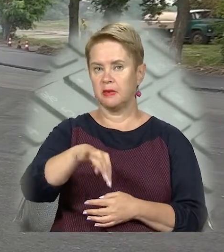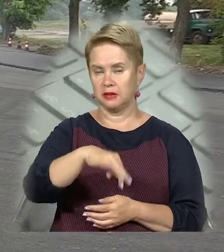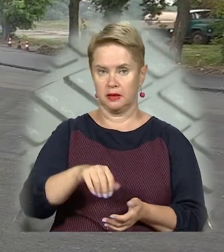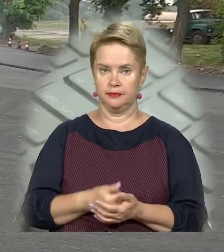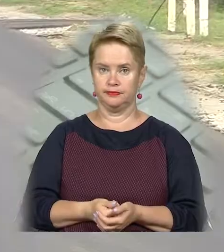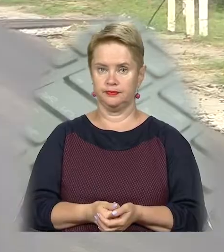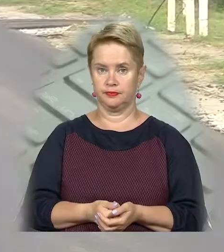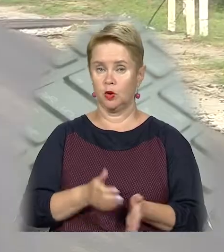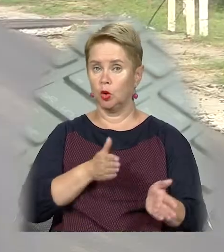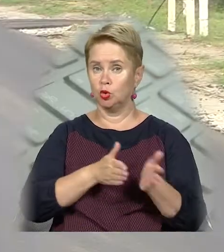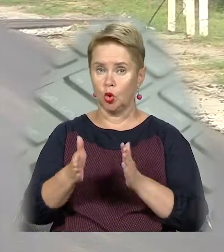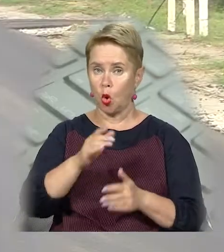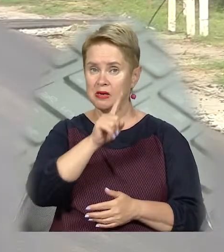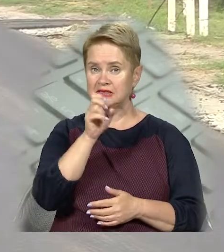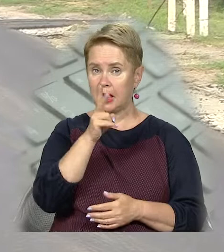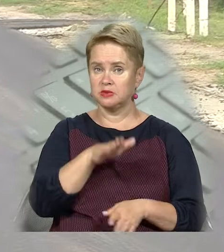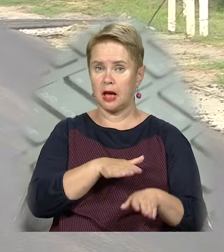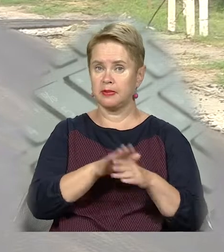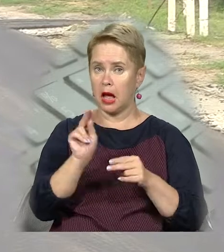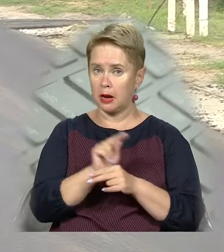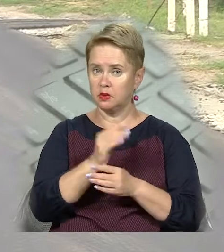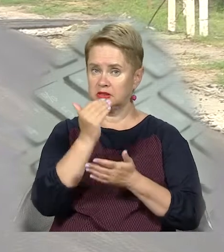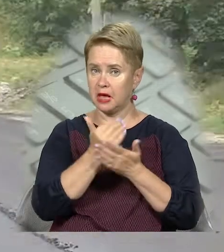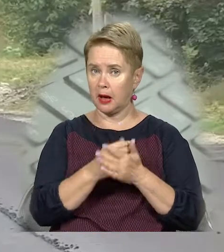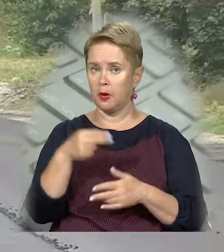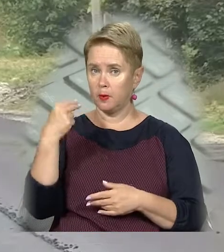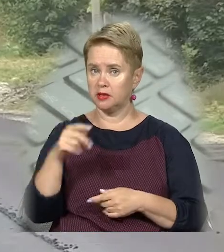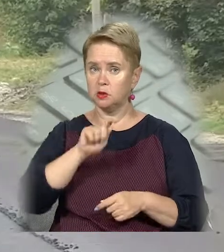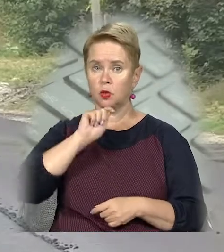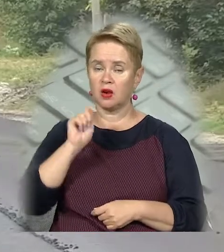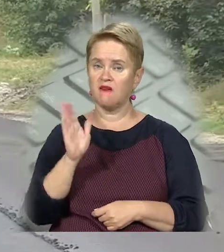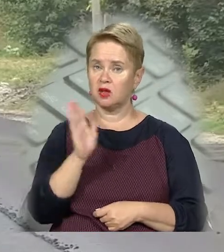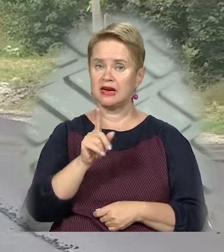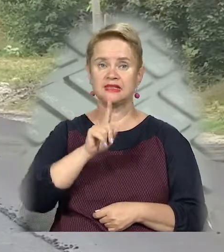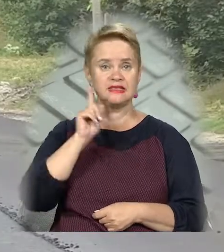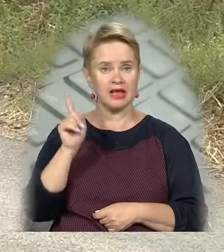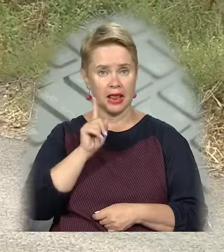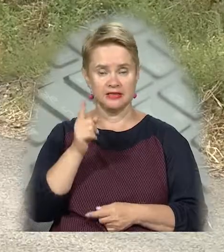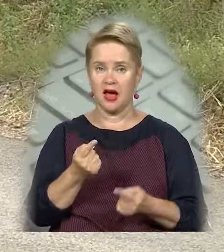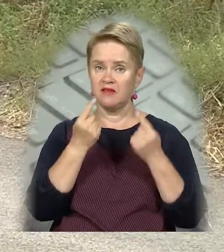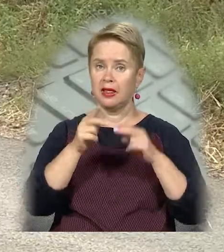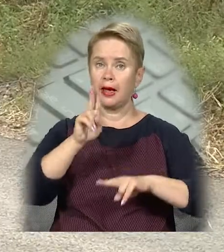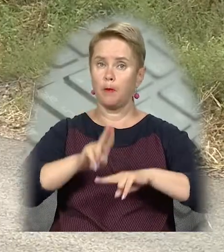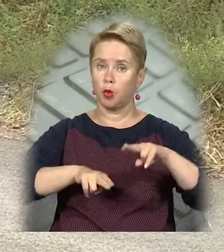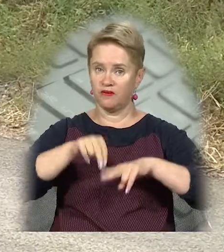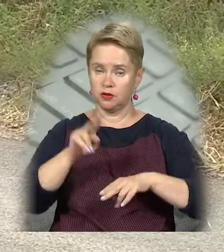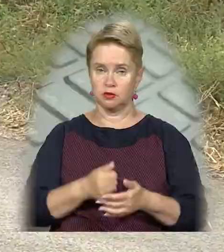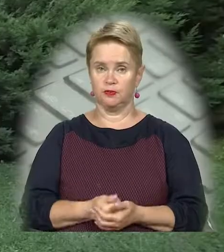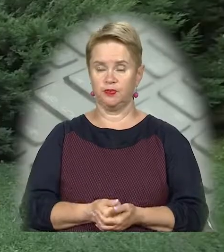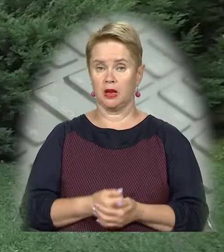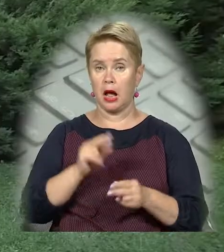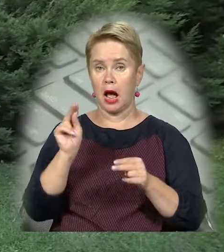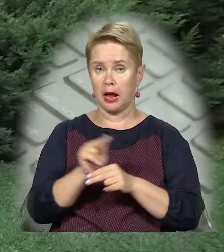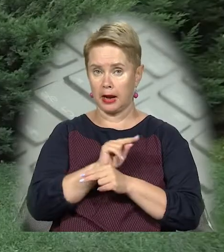дороги. Дорогу в Знаменівці капітально ремонтують за програмою президента України Володимира Зеленського «Велике будівництво».